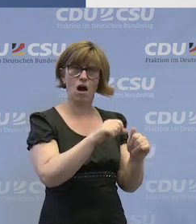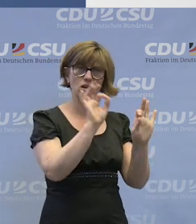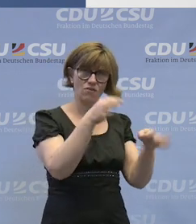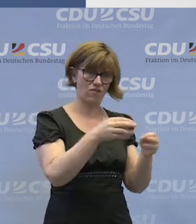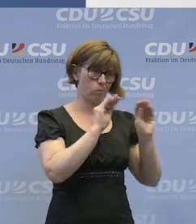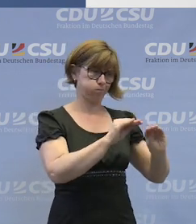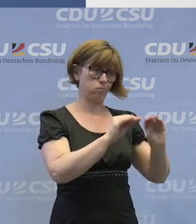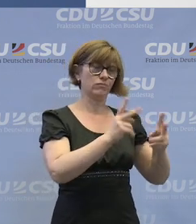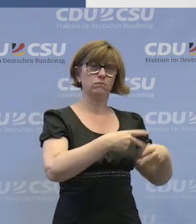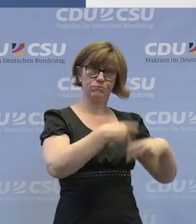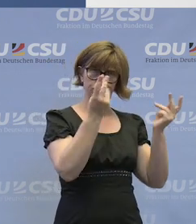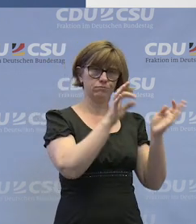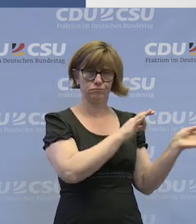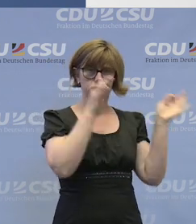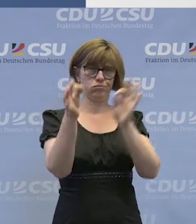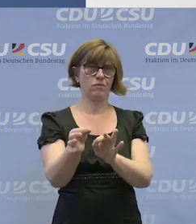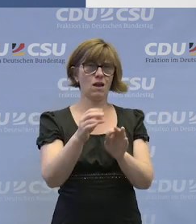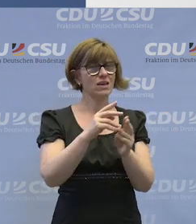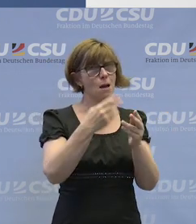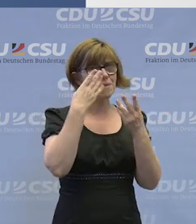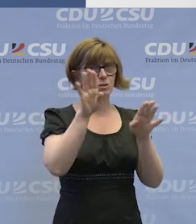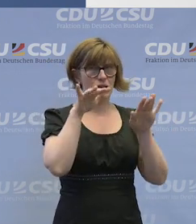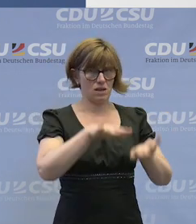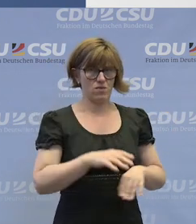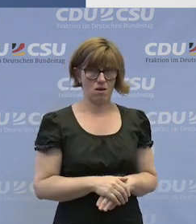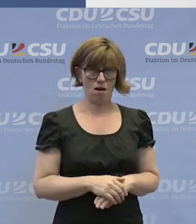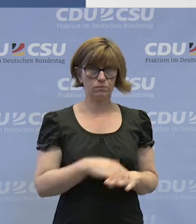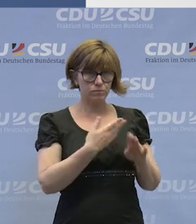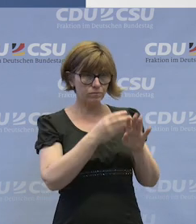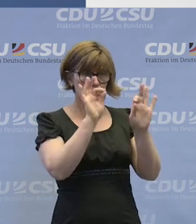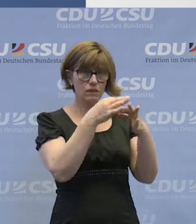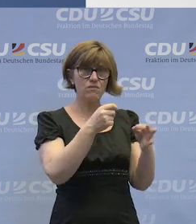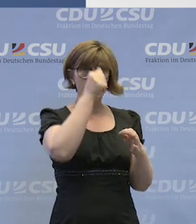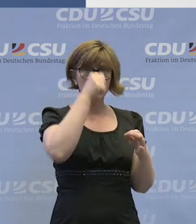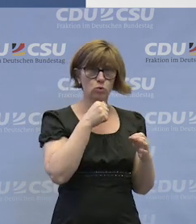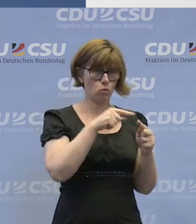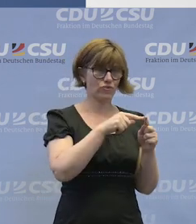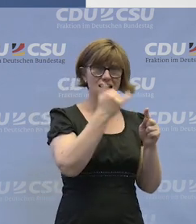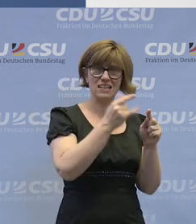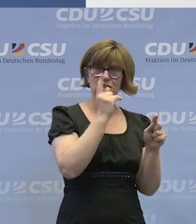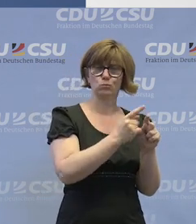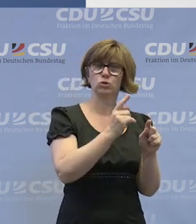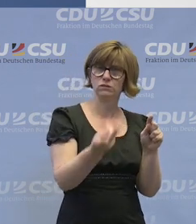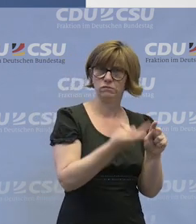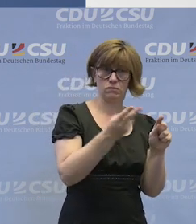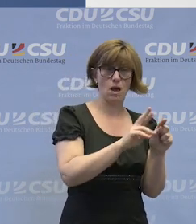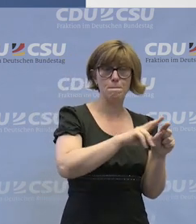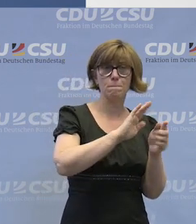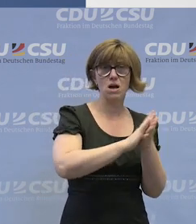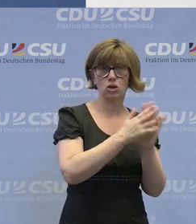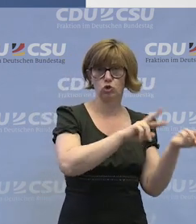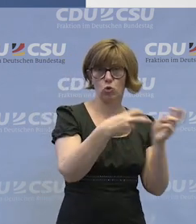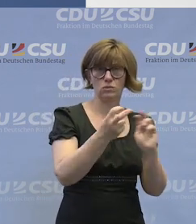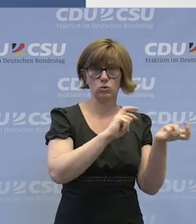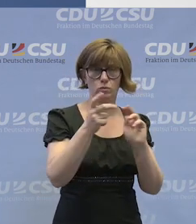qualifizieren, dass für ihn Perspektiven entstehen. Und dieses Qualifikationsprofil muss jetzt natürlich auch in die Praxis umgesetzt